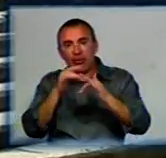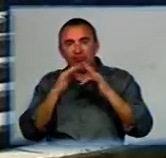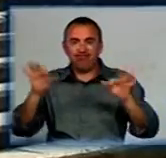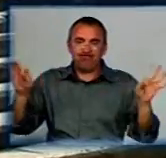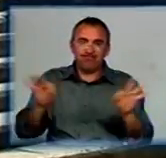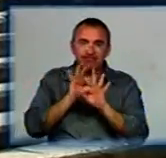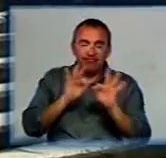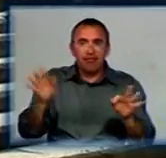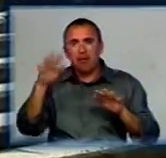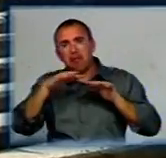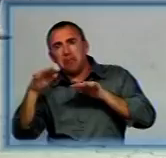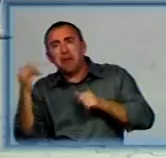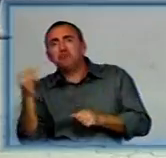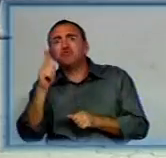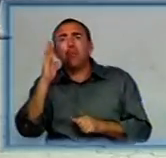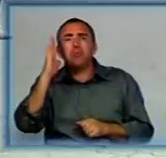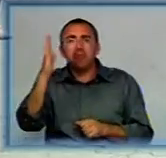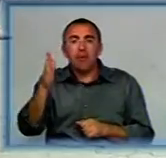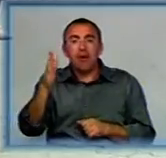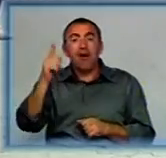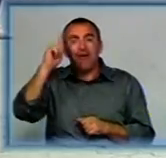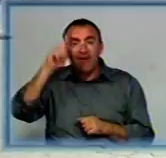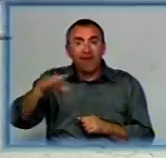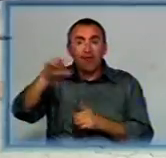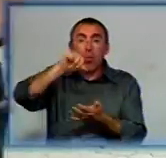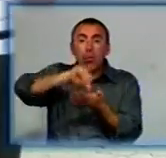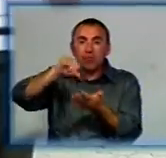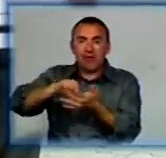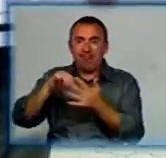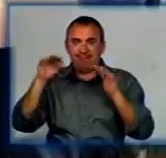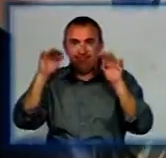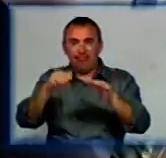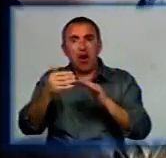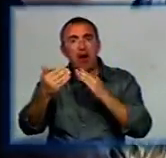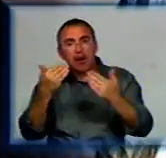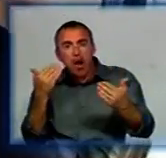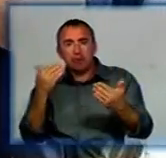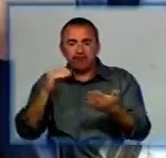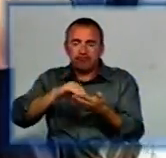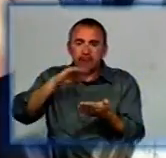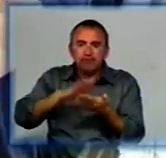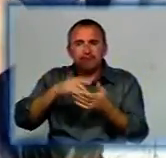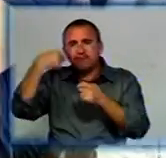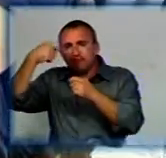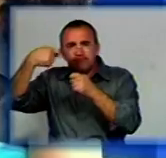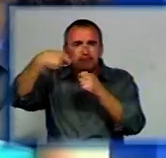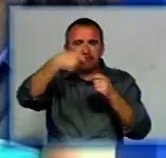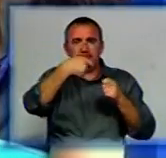перехожих. Усі цікавляться, що тут буде. В курсі подій – учасники фесту. Вони прийшли раніше, аби зафіксувати усе на камеру.